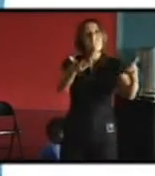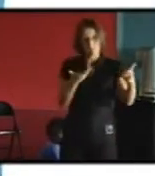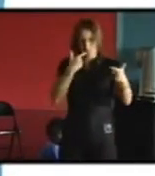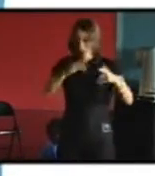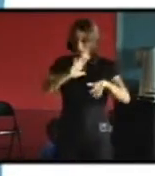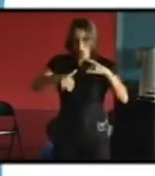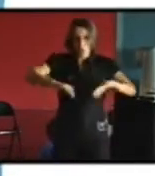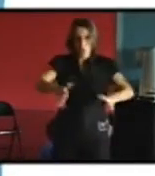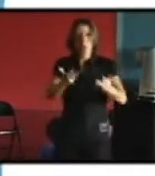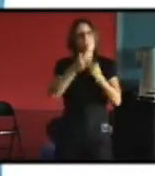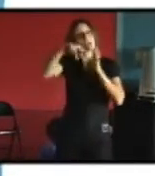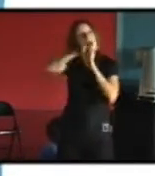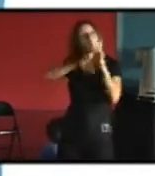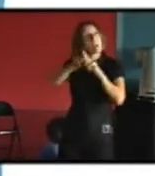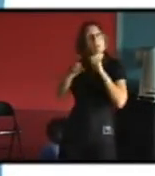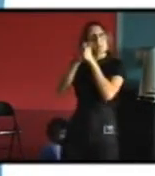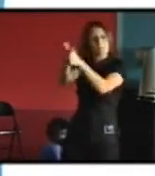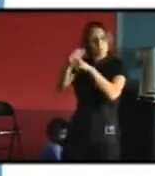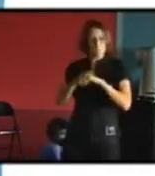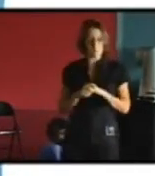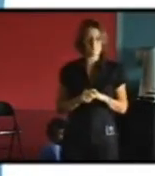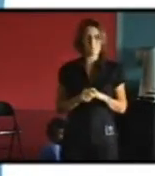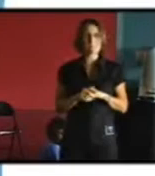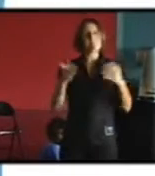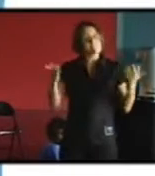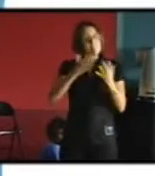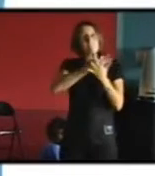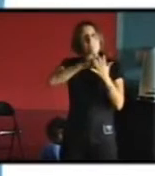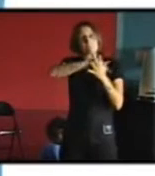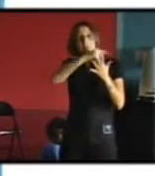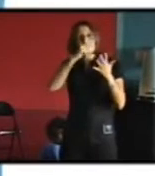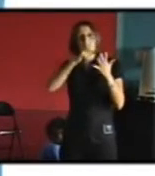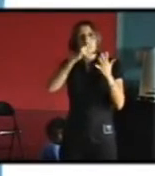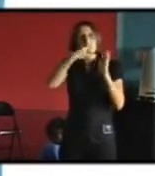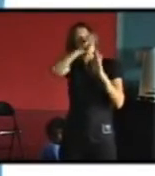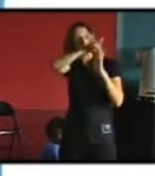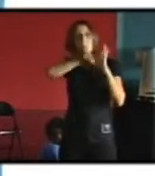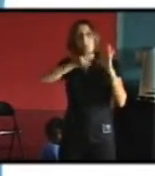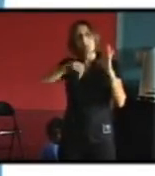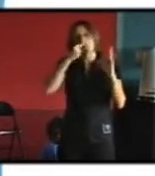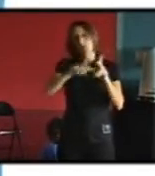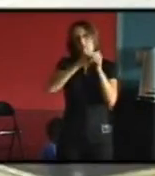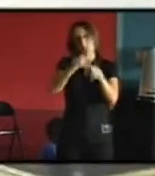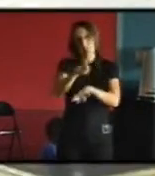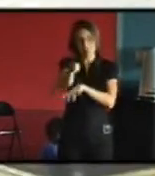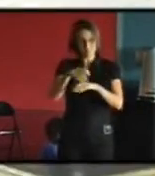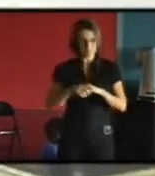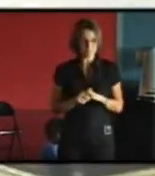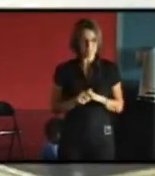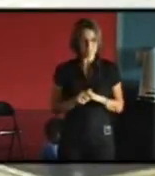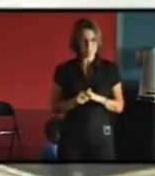'acte quoi et dans la réglementation d'ailleurs aussi voilà donc il y a tous ces aspects là qui sont qui rentrent en ligne de compte